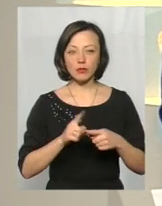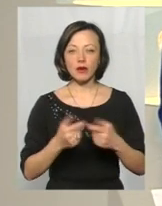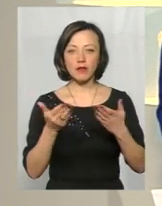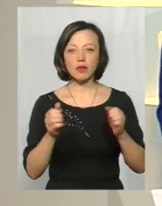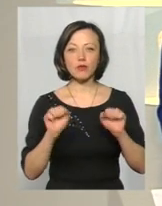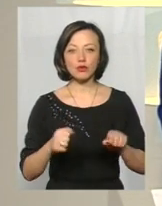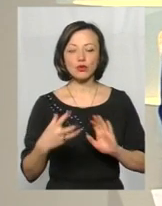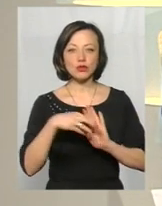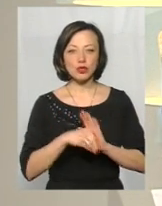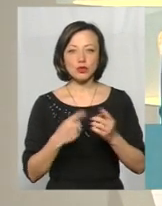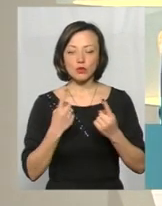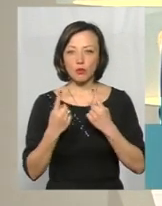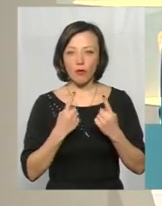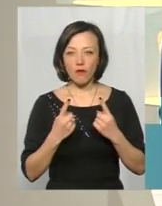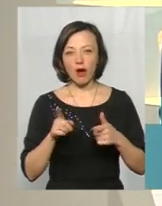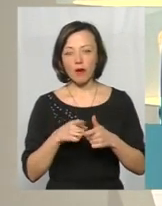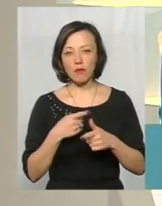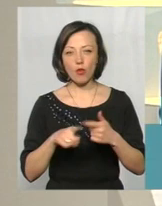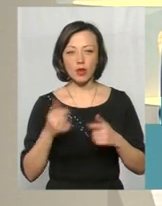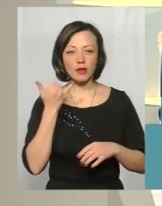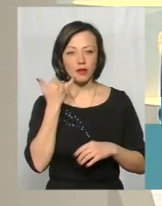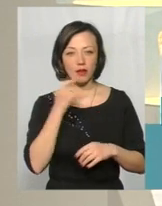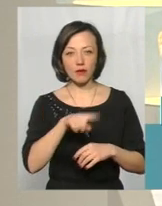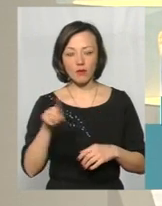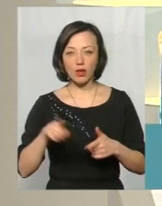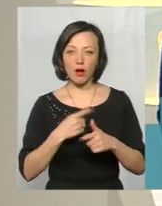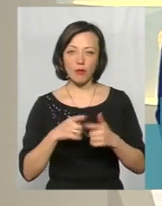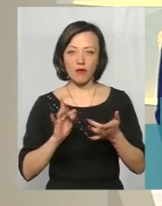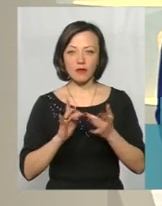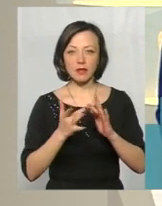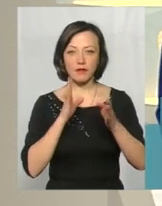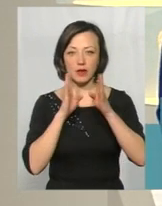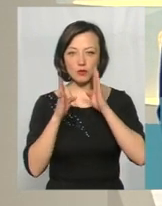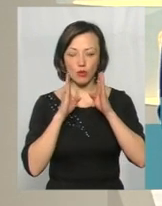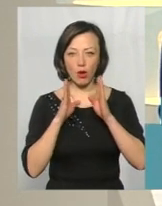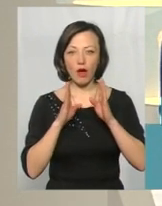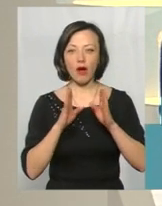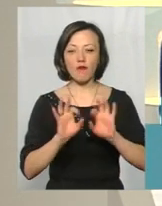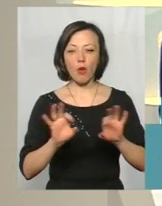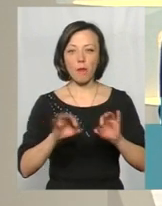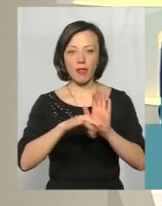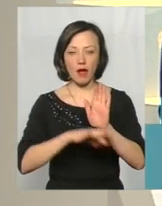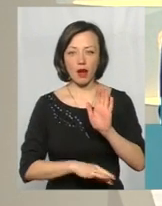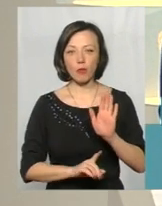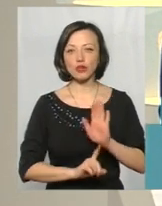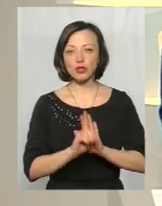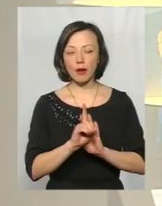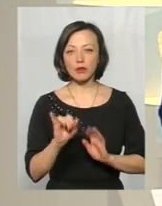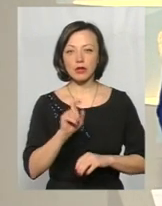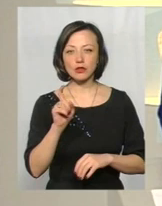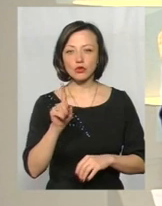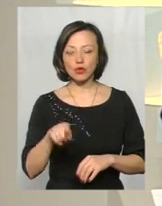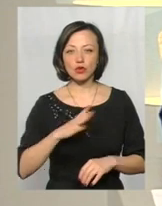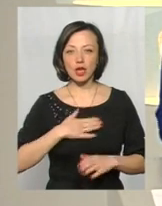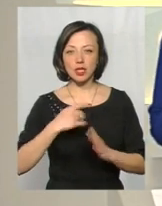ви можете долучитись до розмови або за номерами телефонів, або у соцмережі Facebook, у коментарях. А почнемо ми з того, що